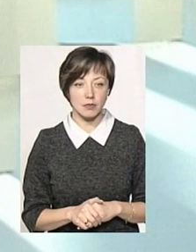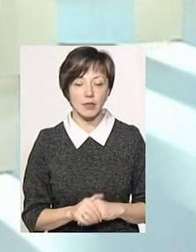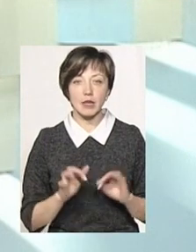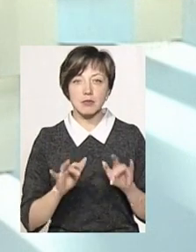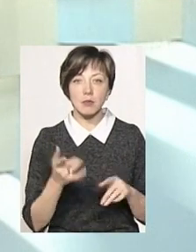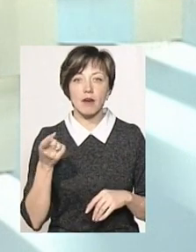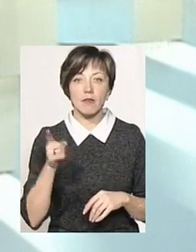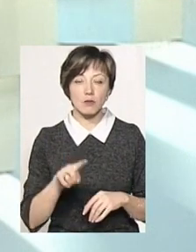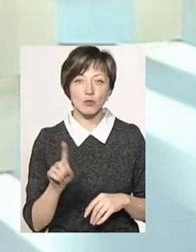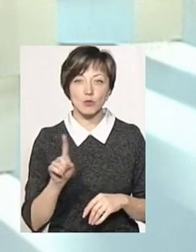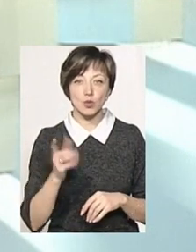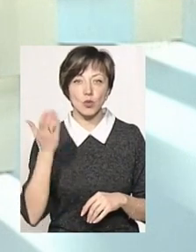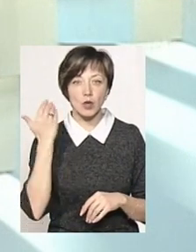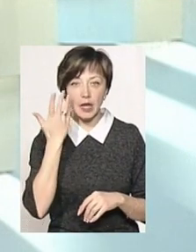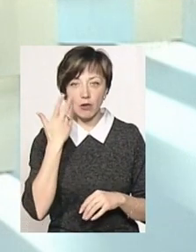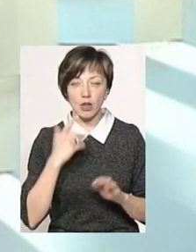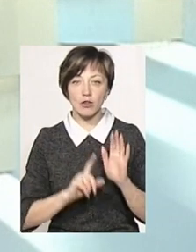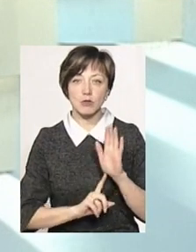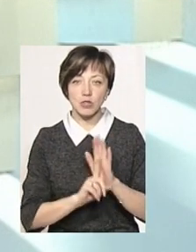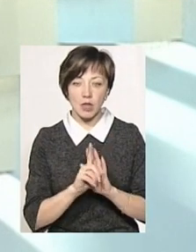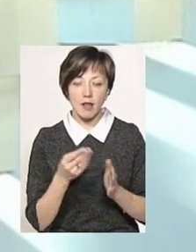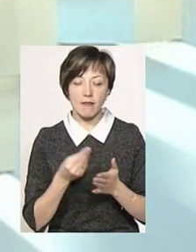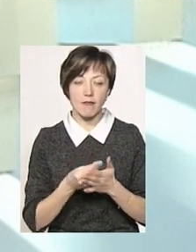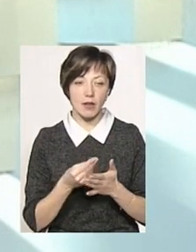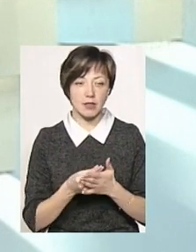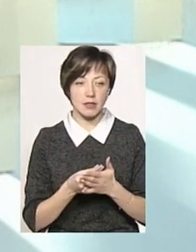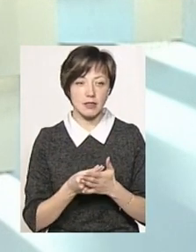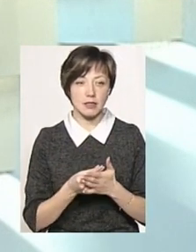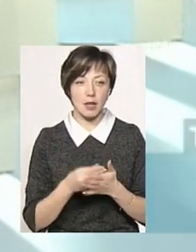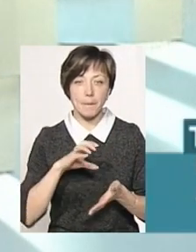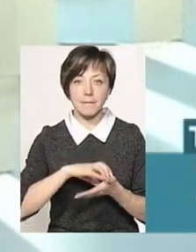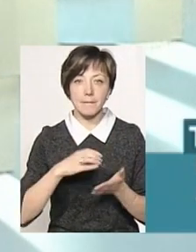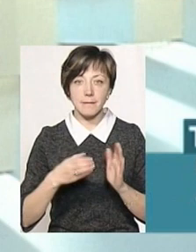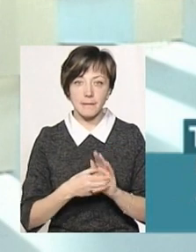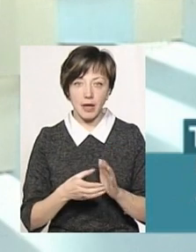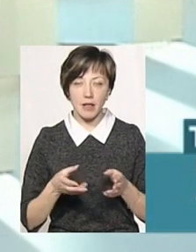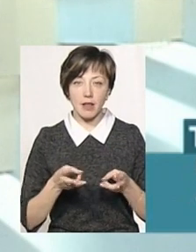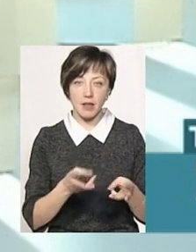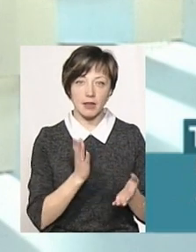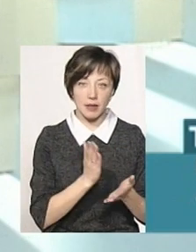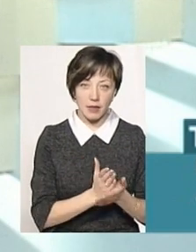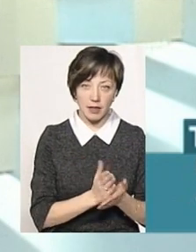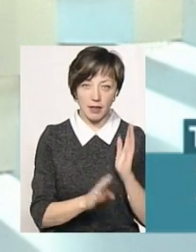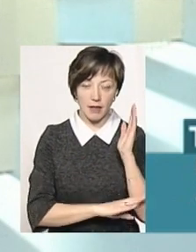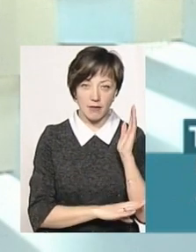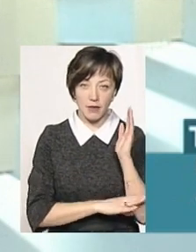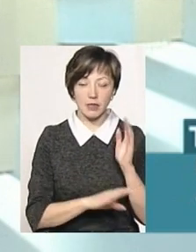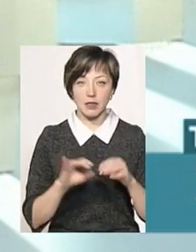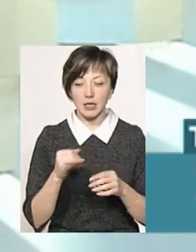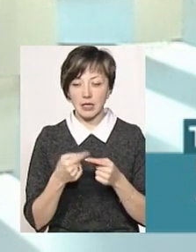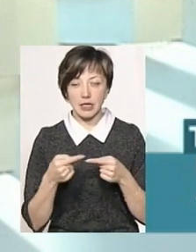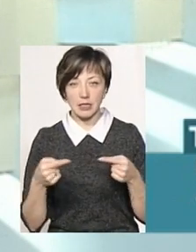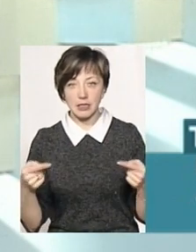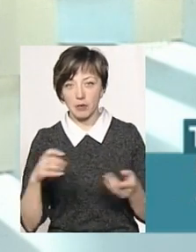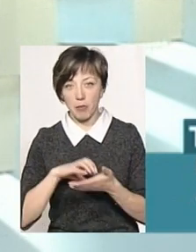Справа в тому, що тоді, коли ми розпочинали, то вартість пелет, бо в нас є котельні, які працюють і на пелетах дерев'яних, ну,